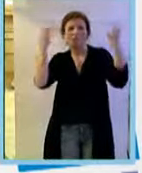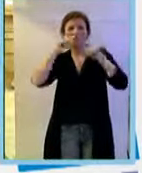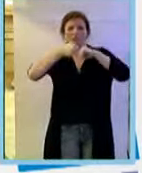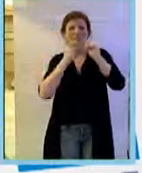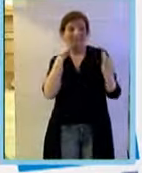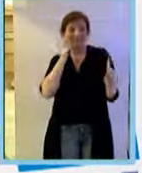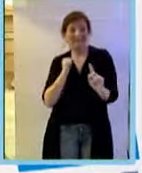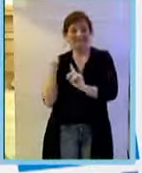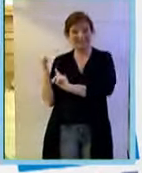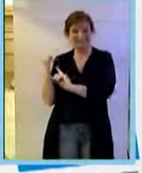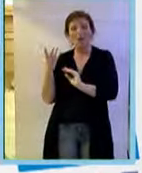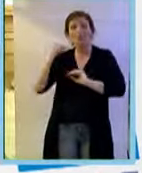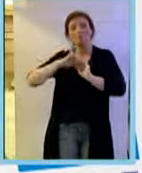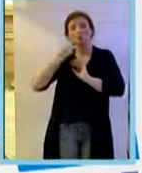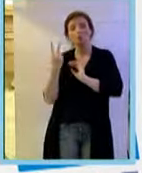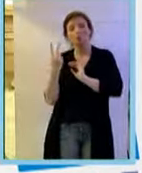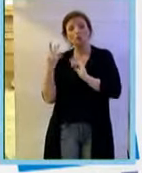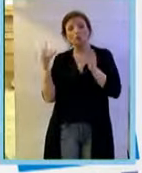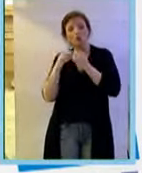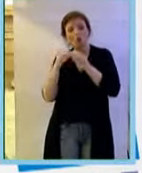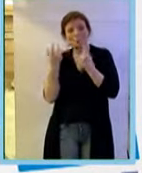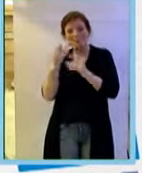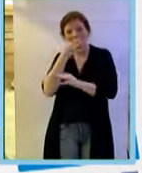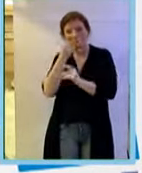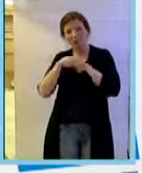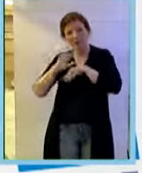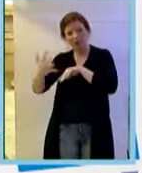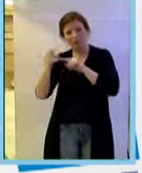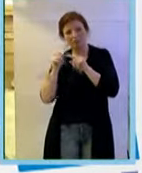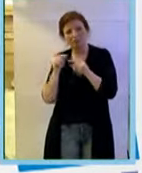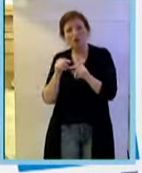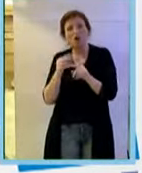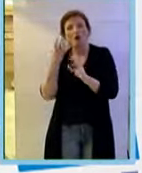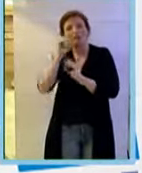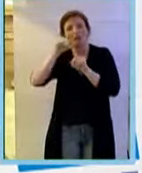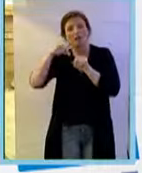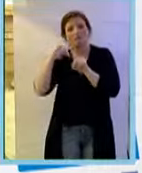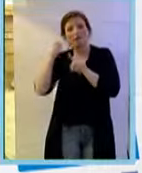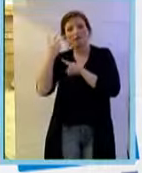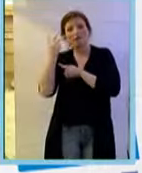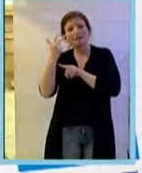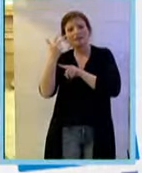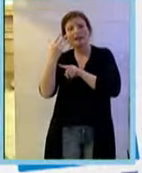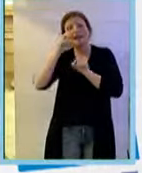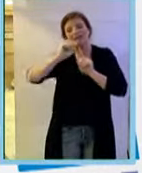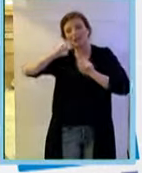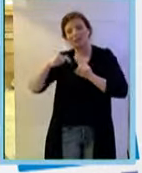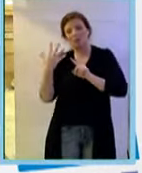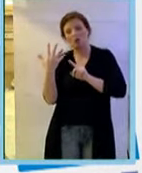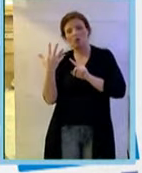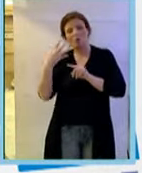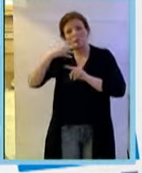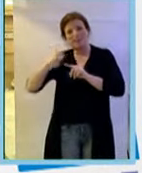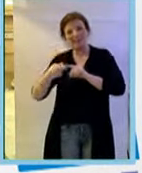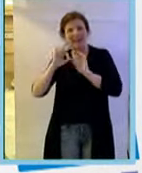gruppi di ranibizumab 0,3 e 0,5 milligrammi